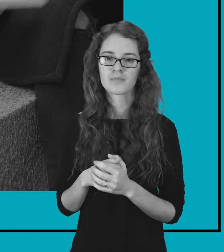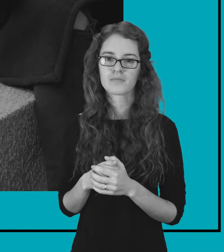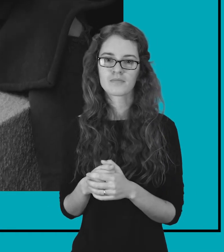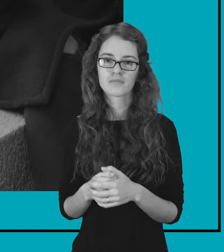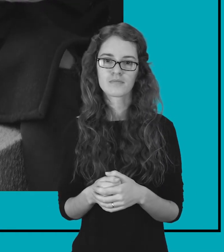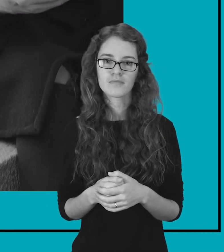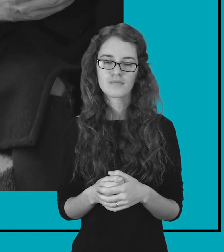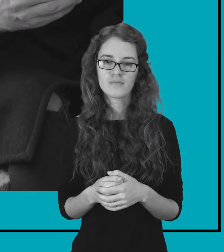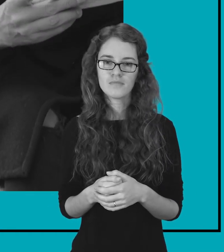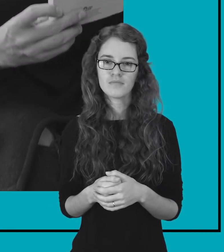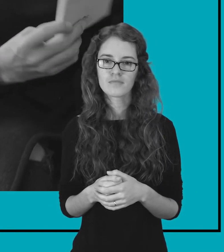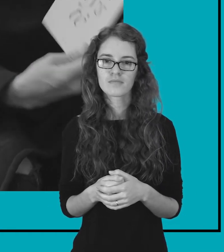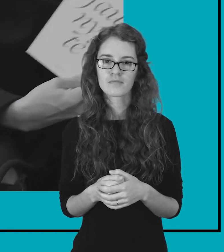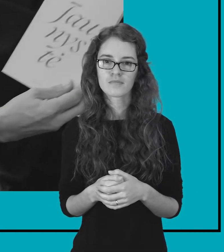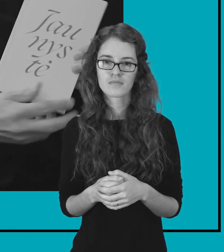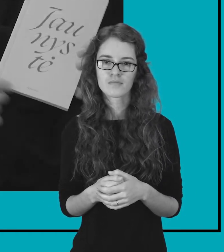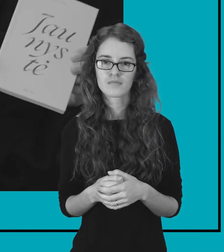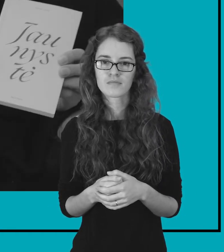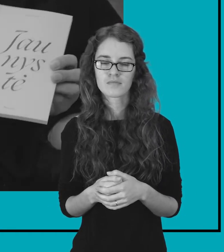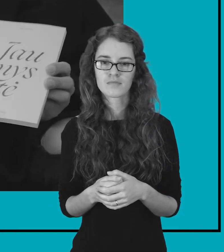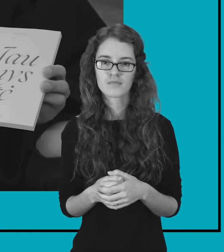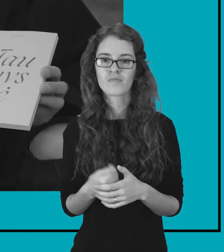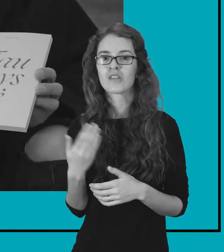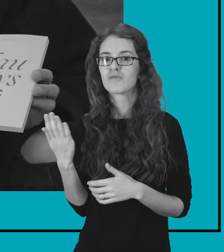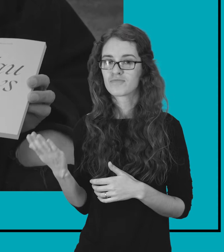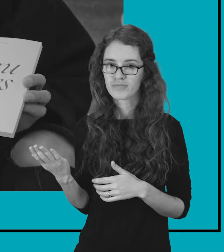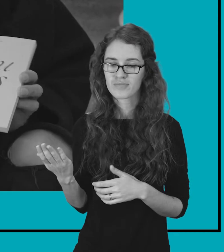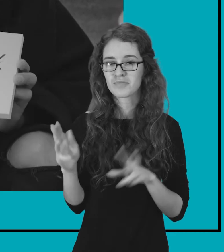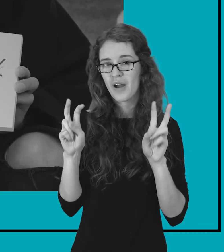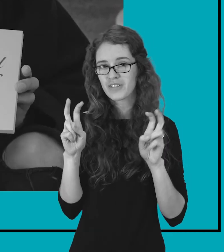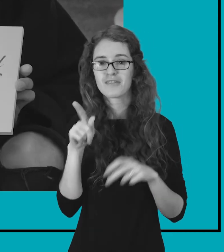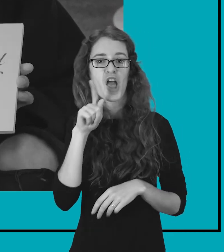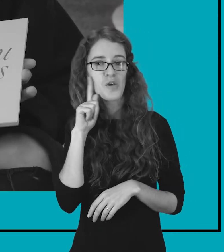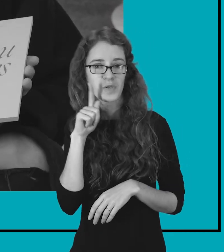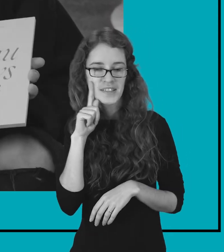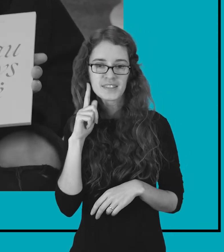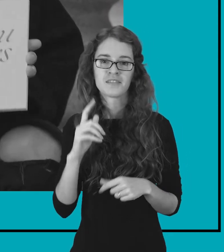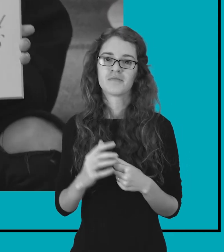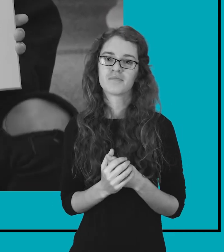Marius Lucka jaunystė.